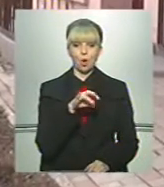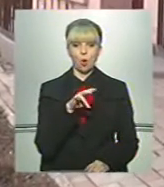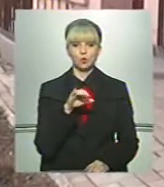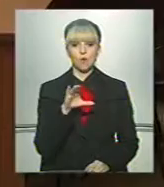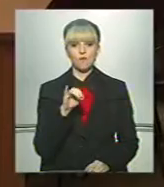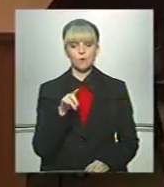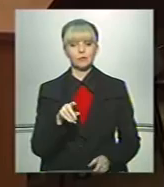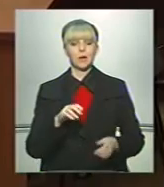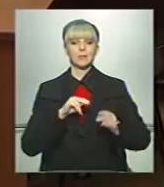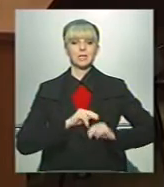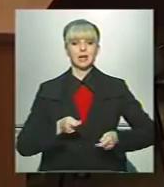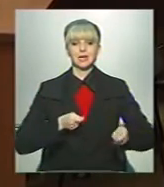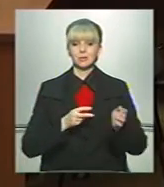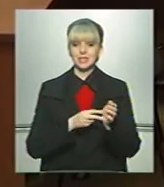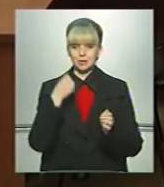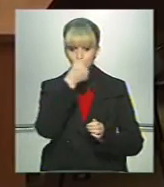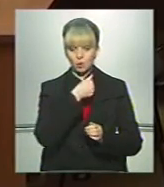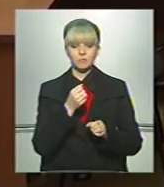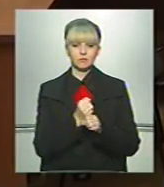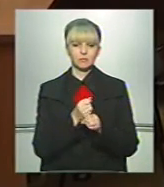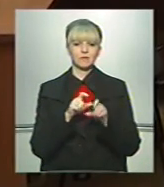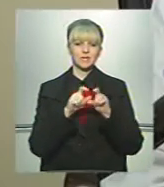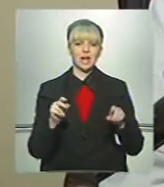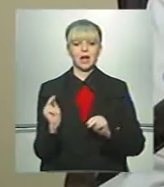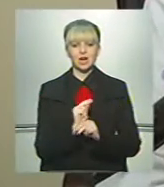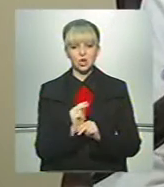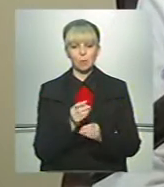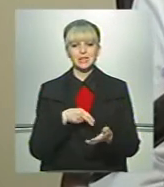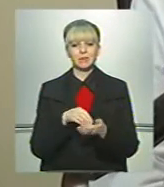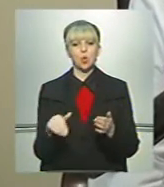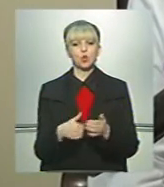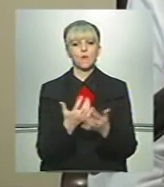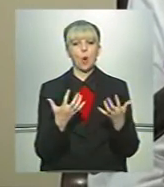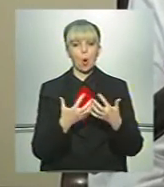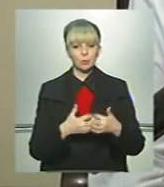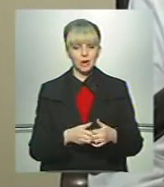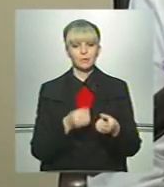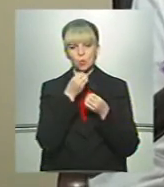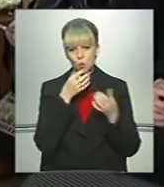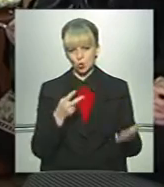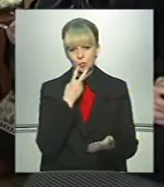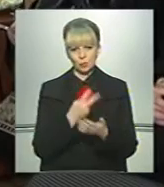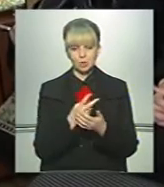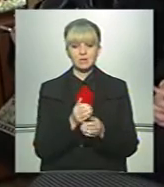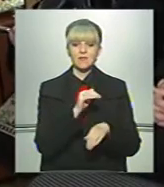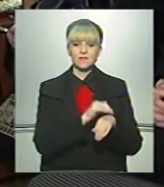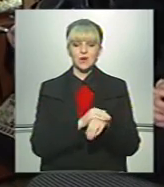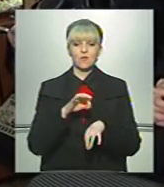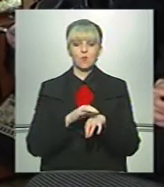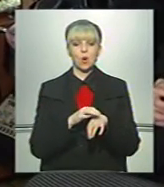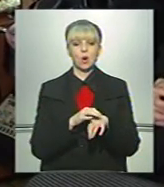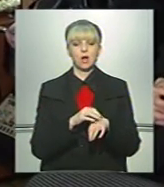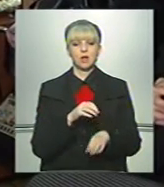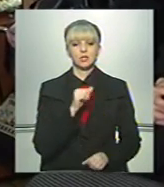Вона працює керівником сім років. За цей час зроблено у закладі ремонт, закуплено нове обладнання. Хороші показники з виявлення хворих на